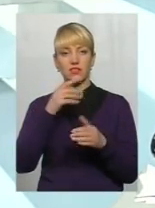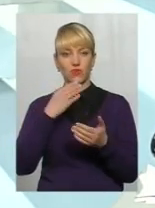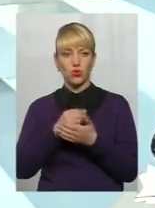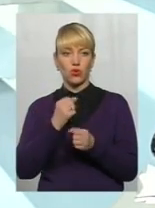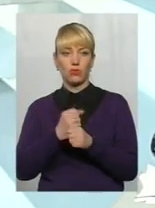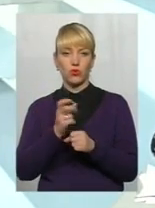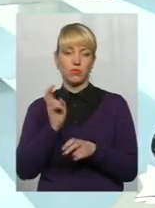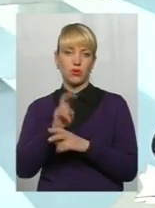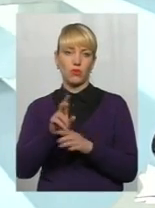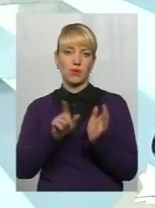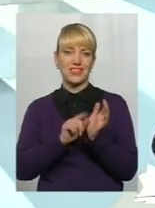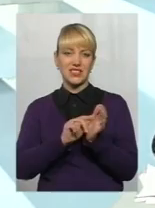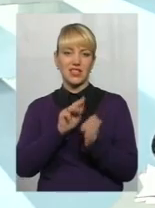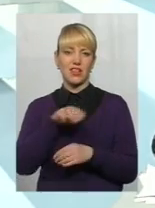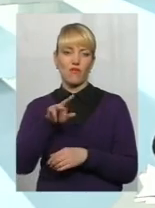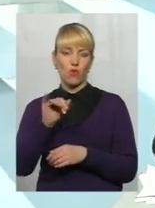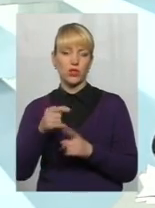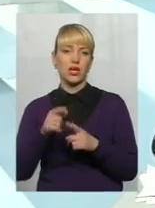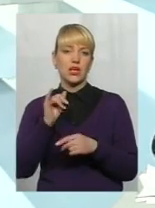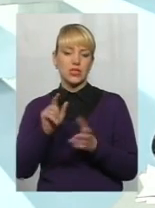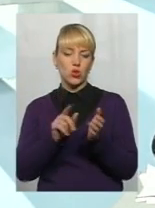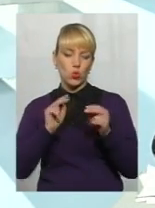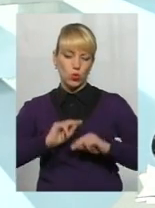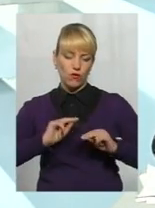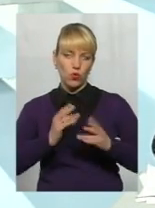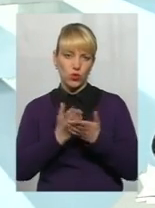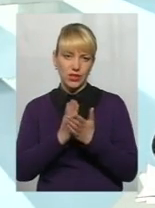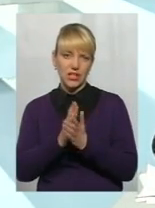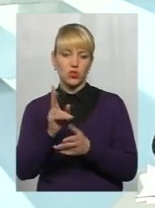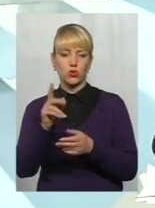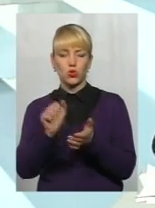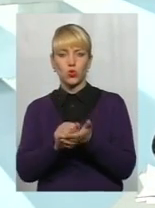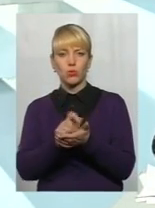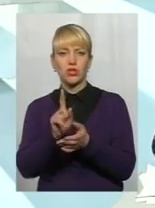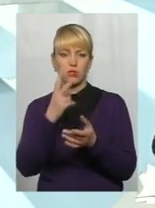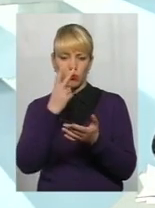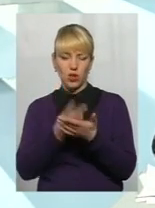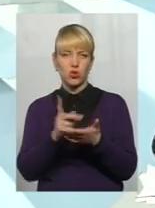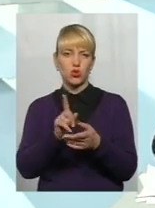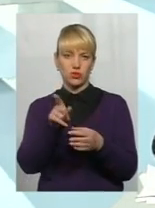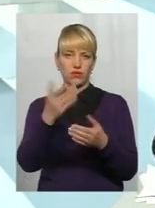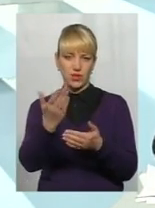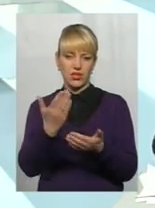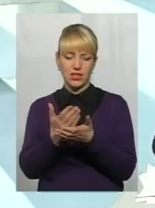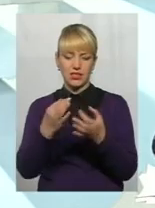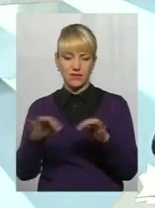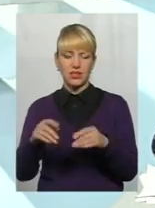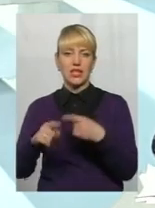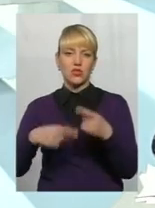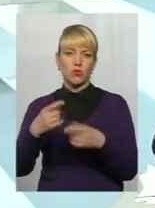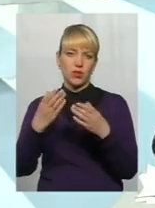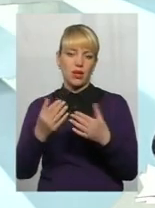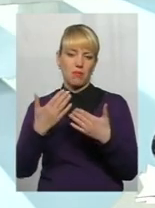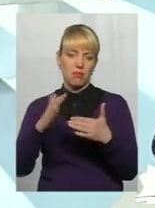приходите в органи пенсійного фонду з трудовою книжкою чи з документом, який підтверджує ваше звільнення, і зразу ж з наступного дня після